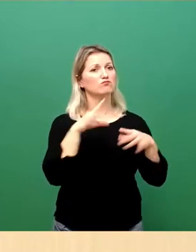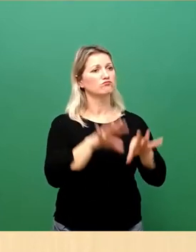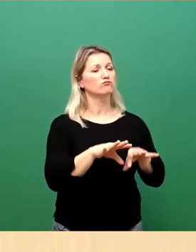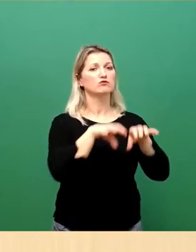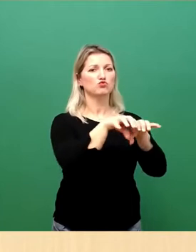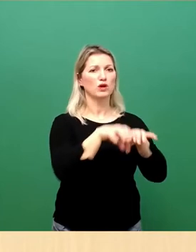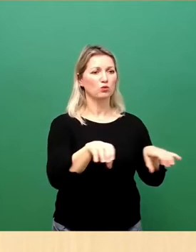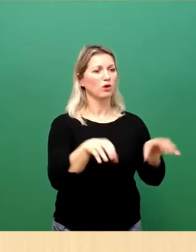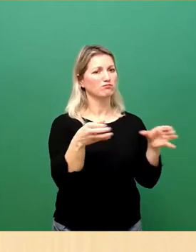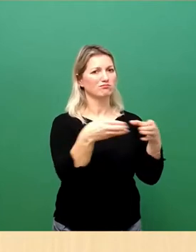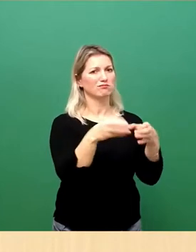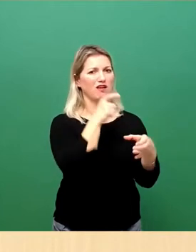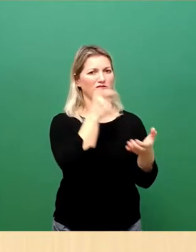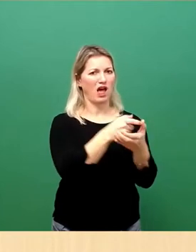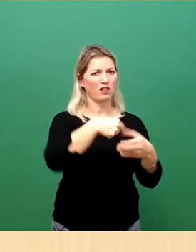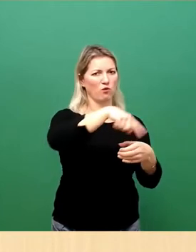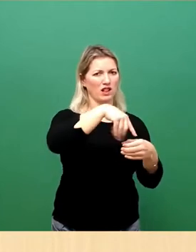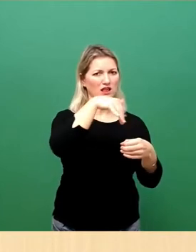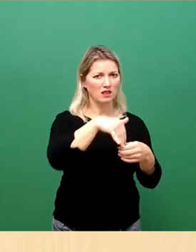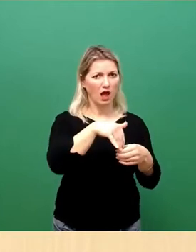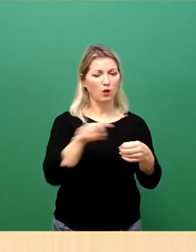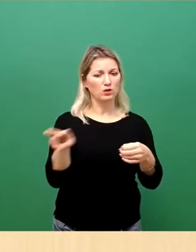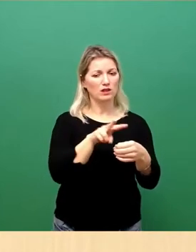die Schnittstellen zwischen beiden Arbeitsbereichen geschaffen.